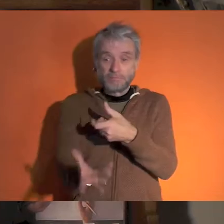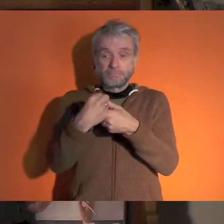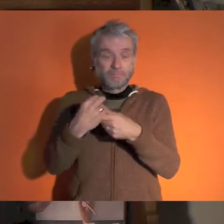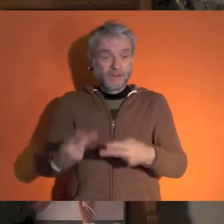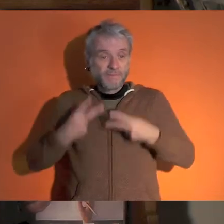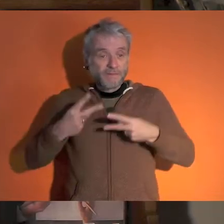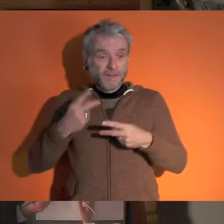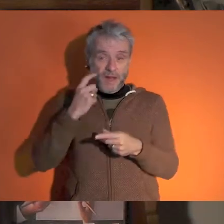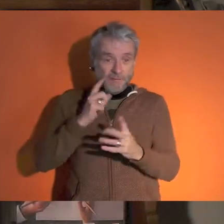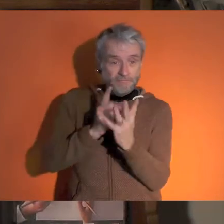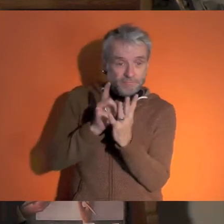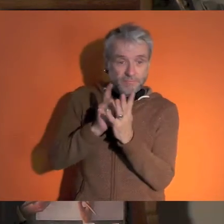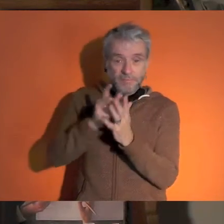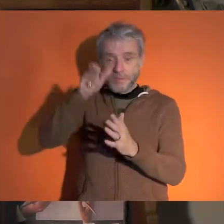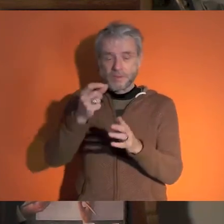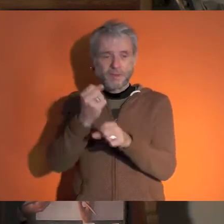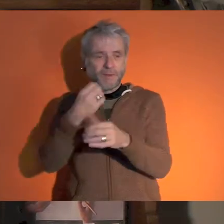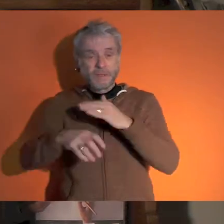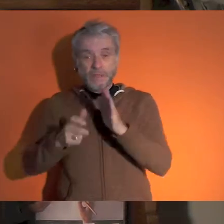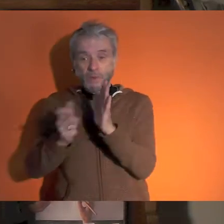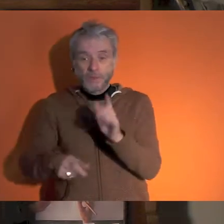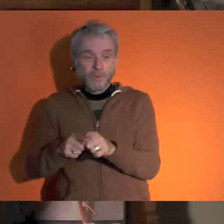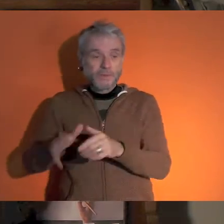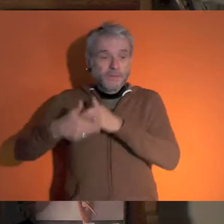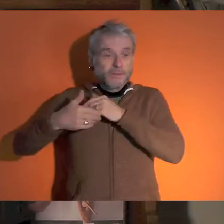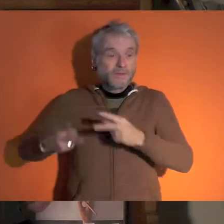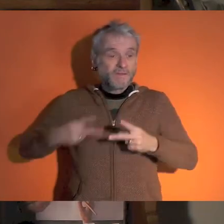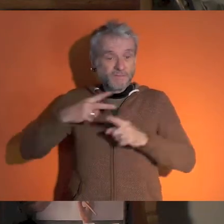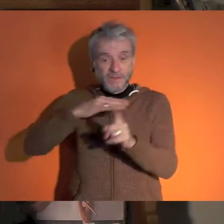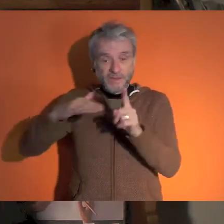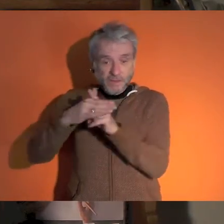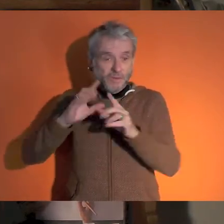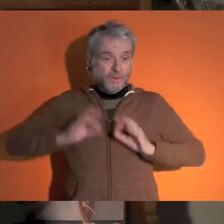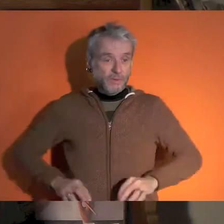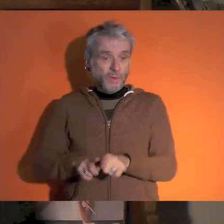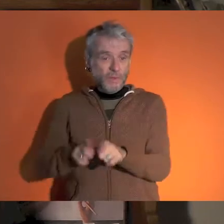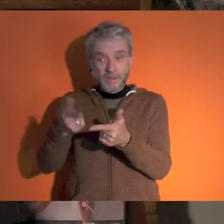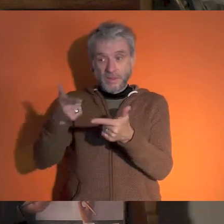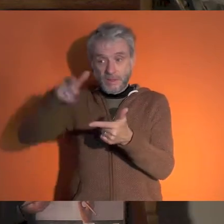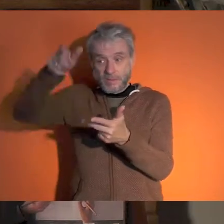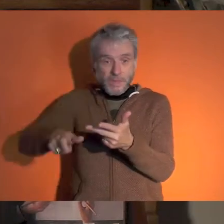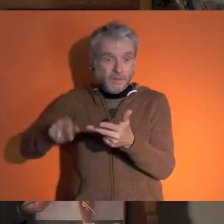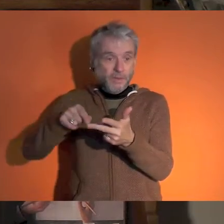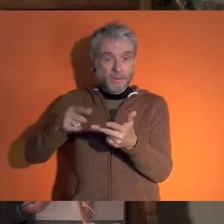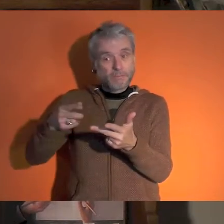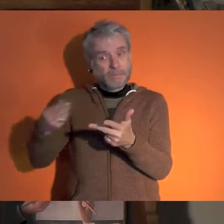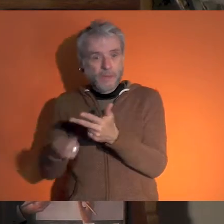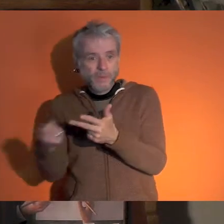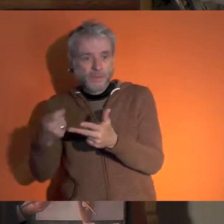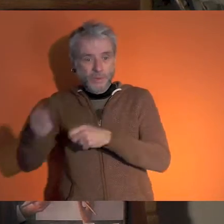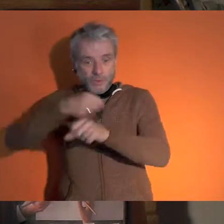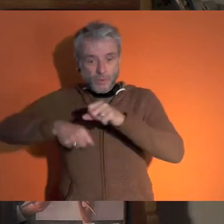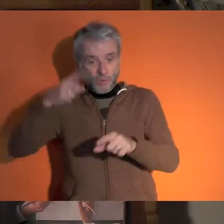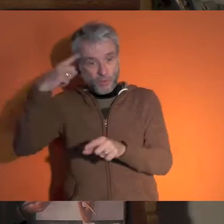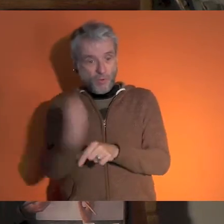les personnels de la vie autour des élèves, les personnels des cantines, les assistants de vie scolaire, toutes les personnes qui